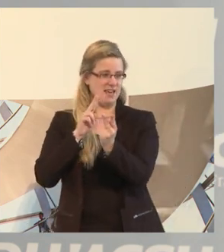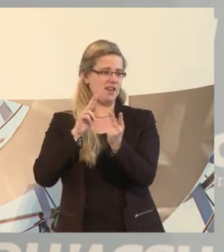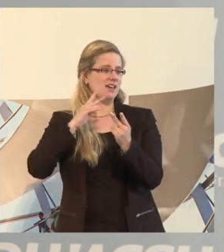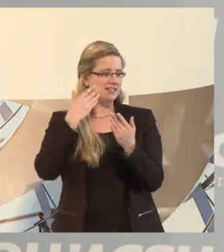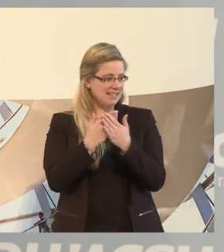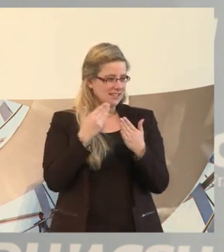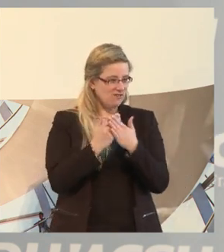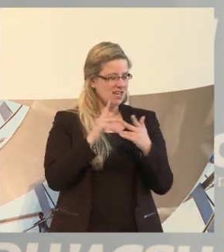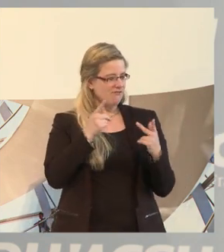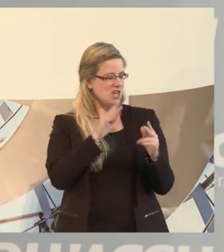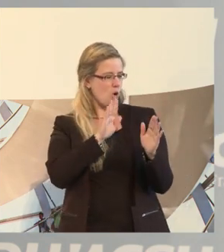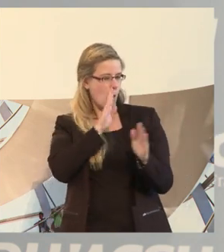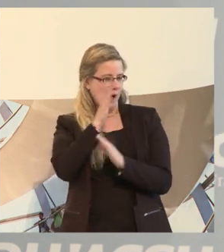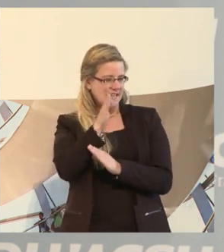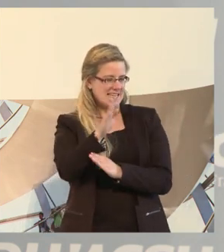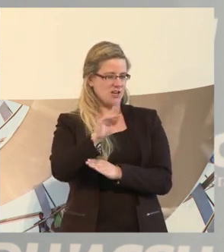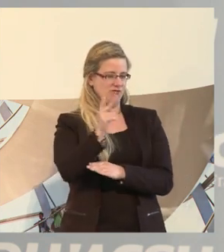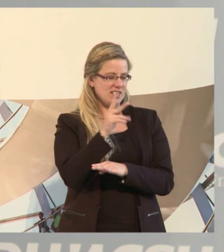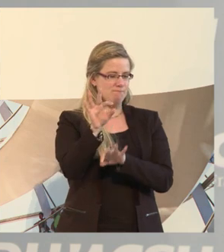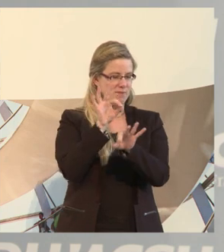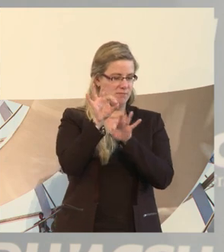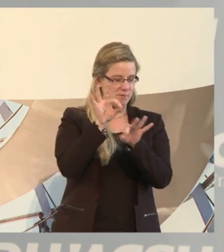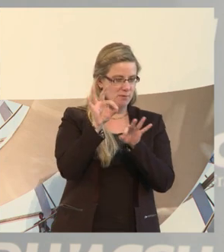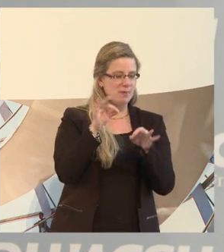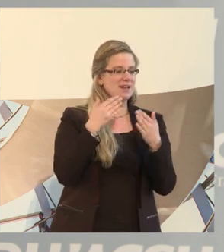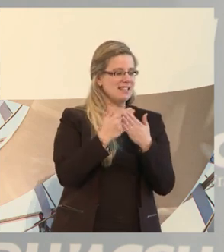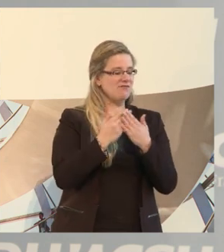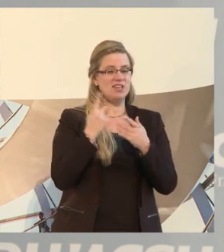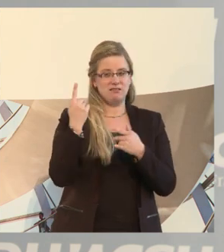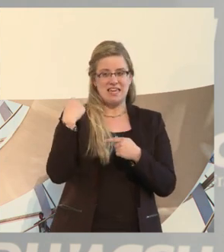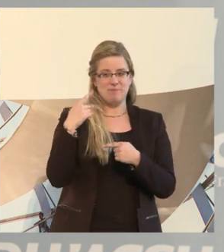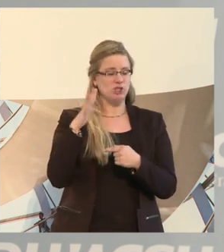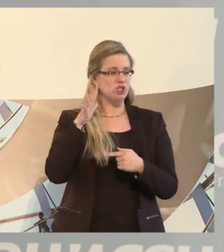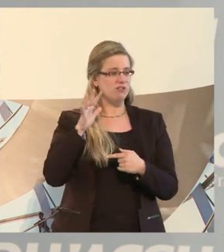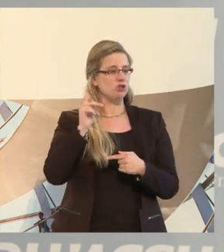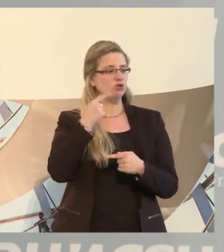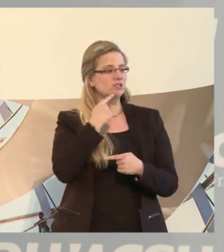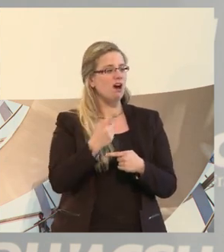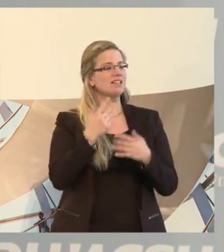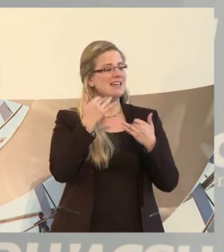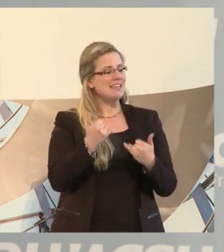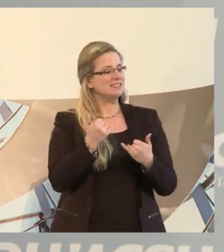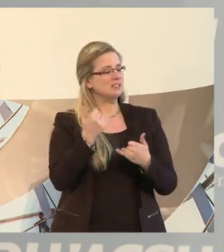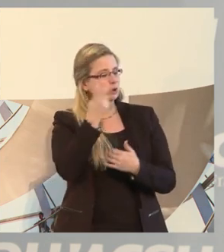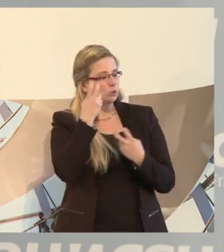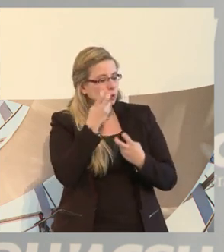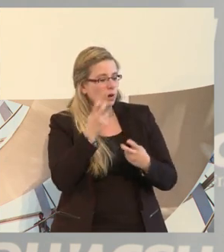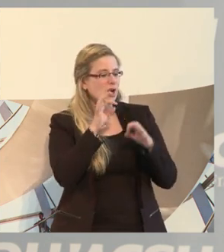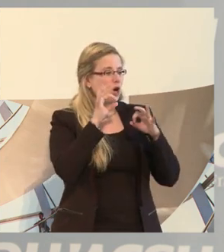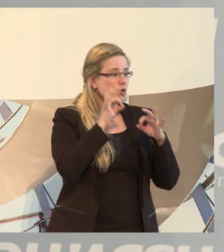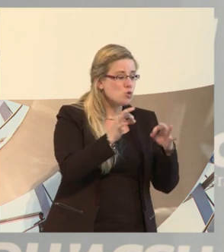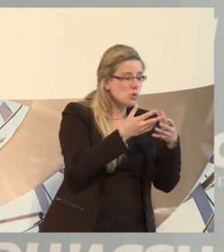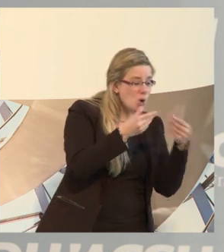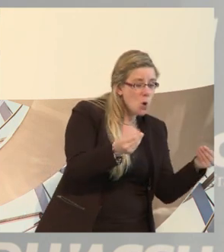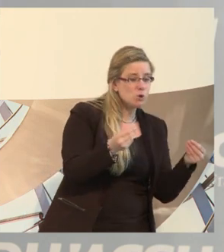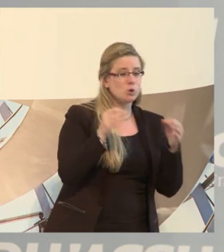Schieverling d'accord, der sagt, es kommt darauf an, jetzt gute Lösungen zu finden, gute Kompromisse und dass tatsächlich, auch wenn ich weiß, das